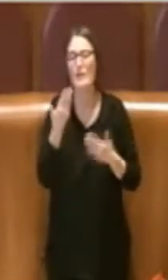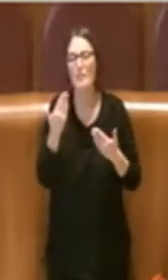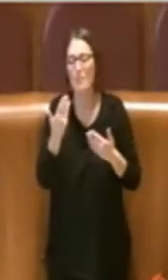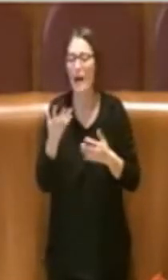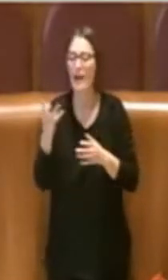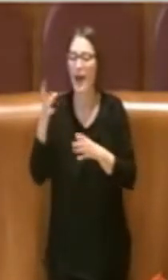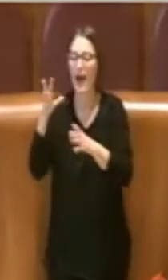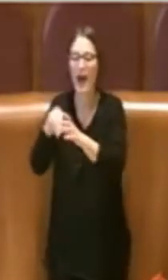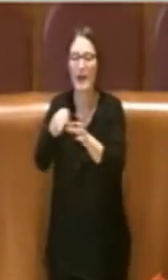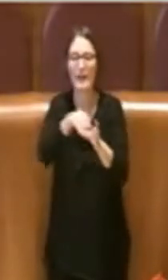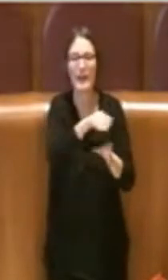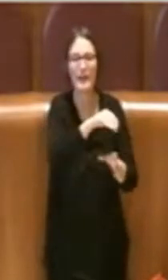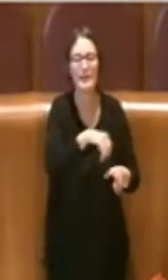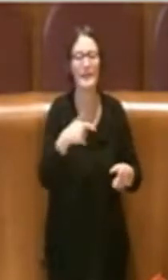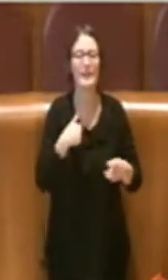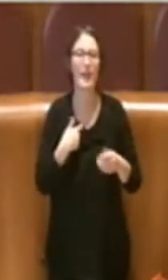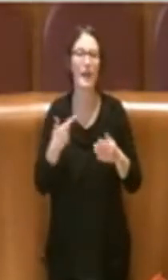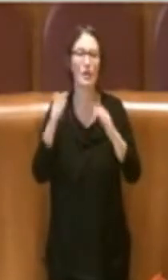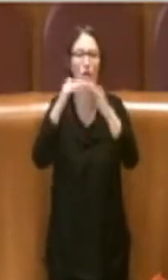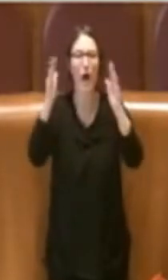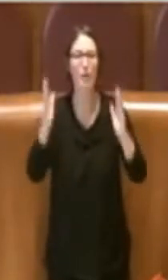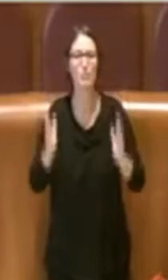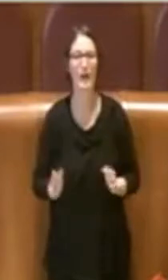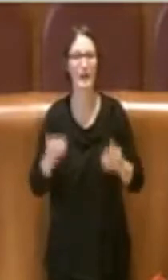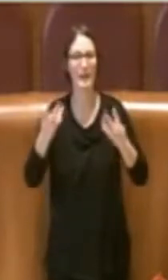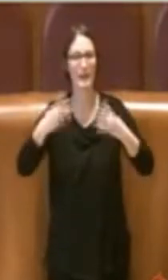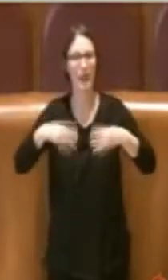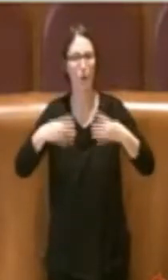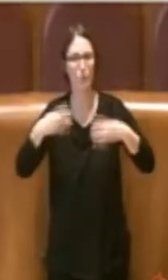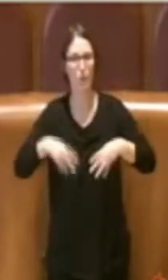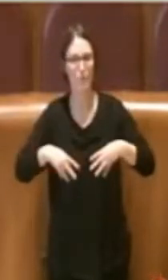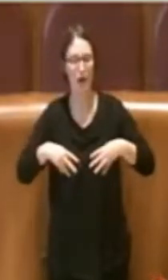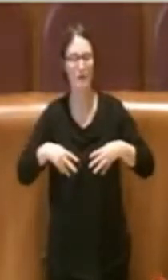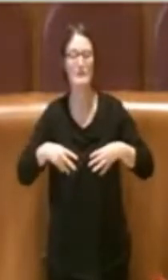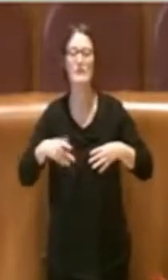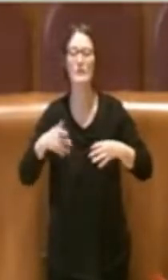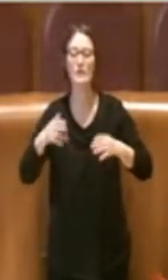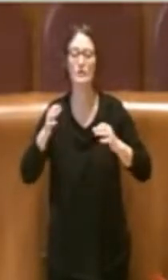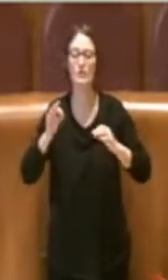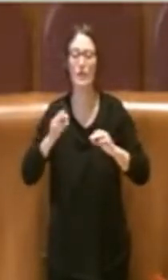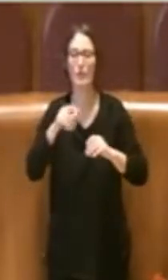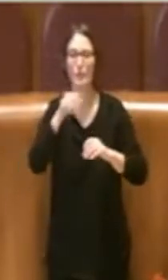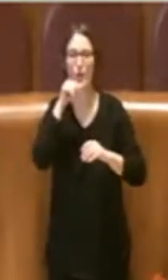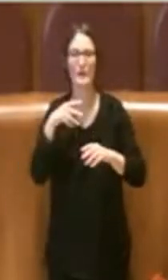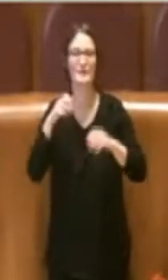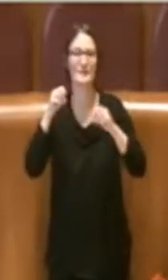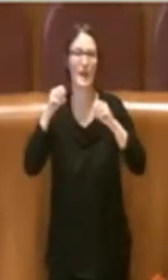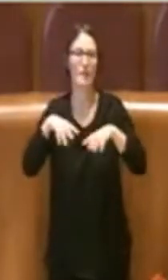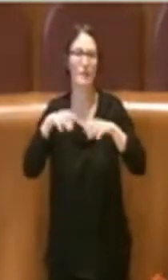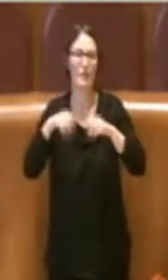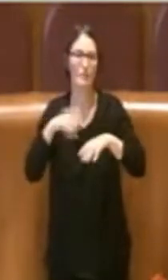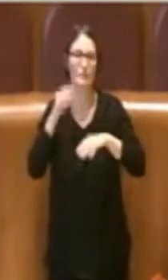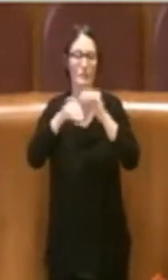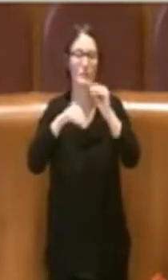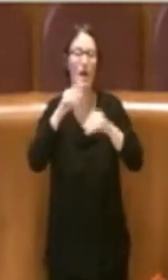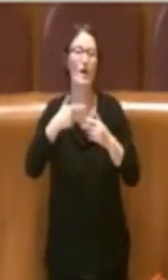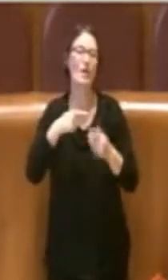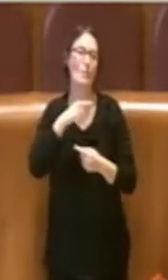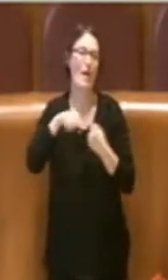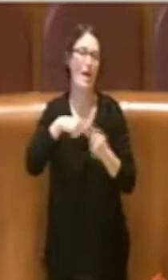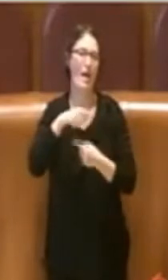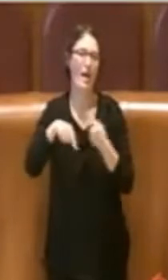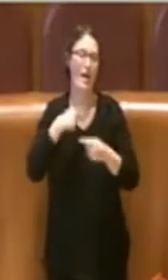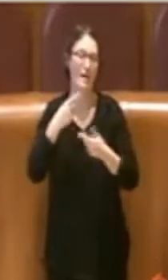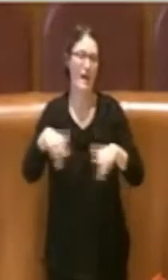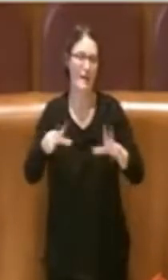ausili per la raccolta, il riuso, il riciclo. Ricordo che già è avvenuto un progetto